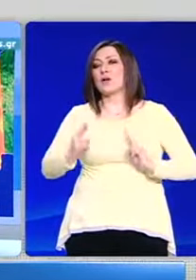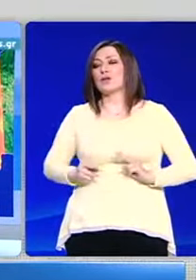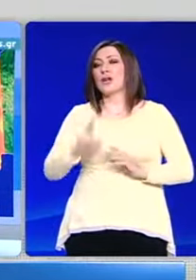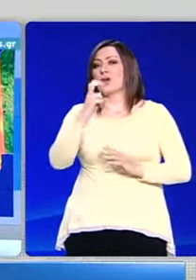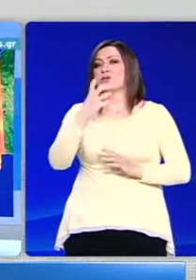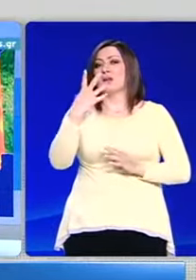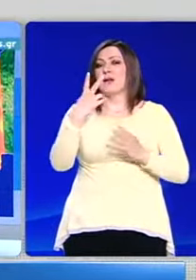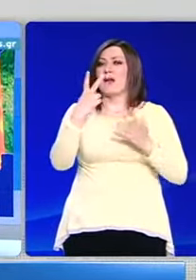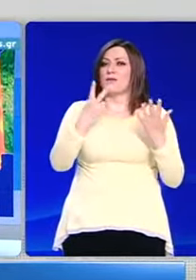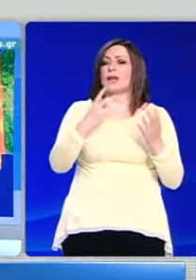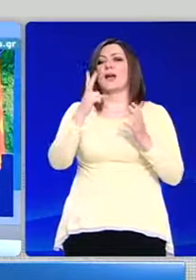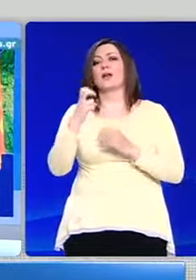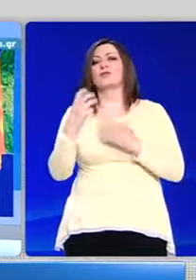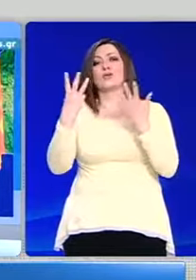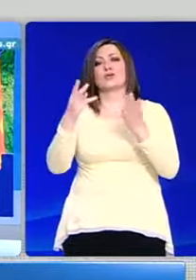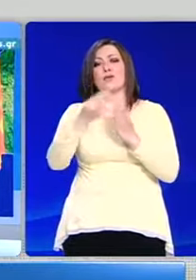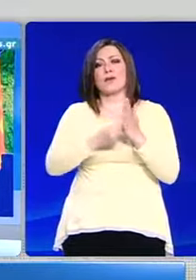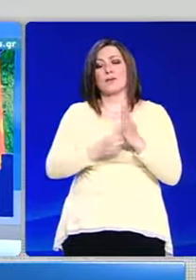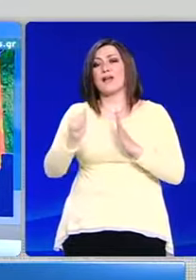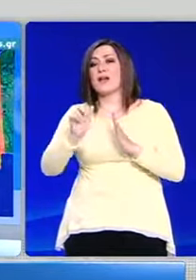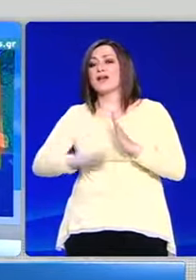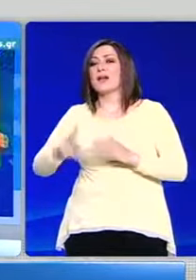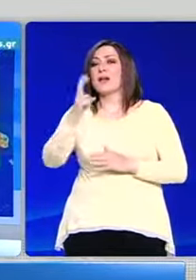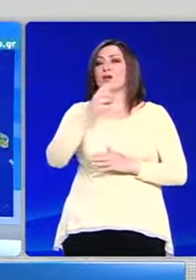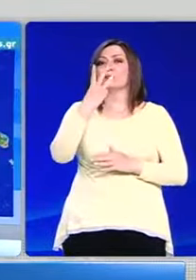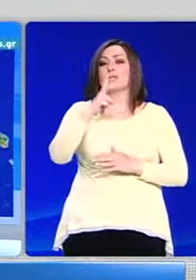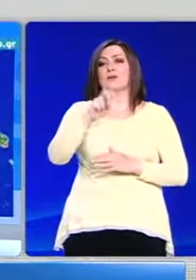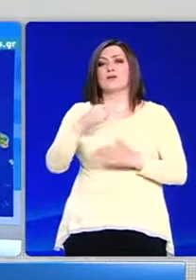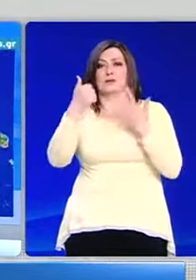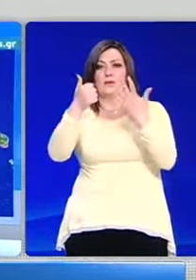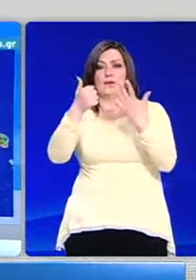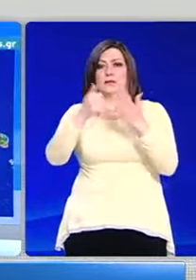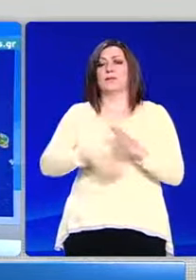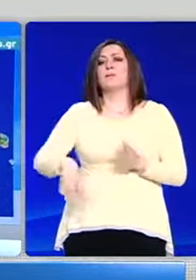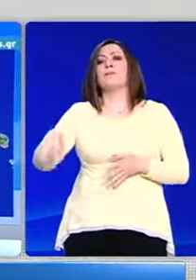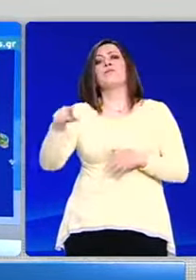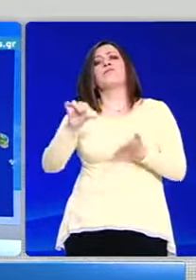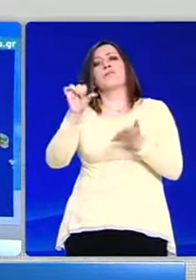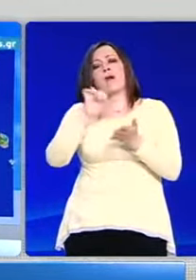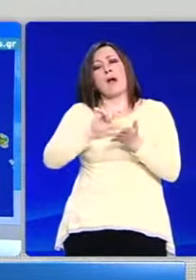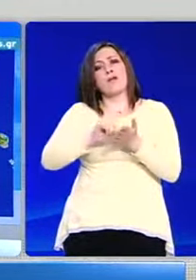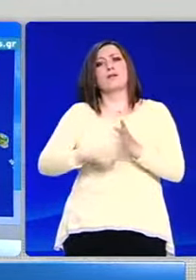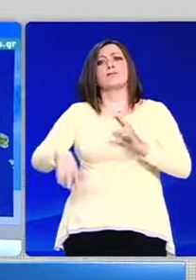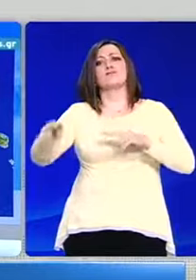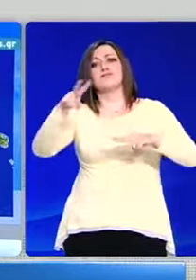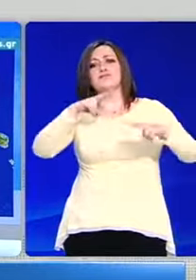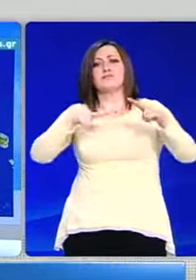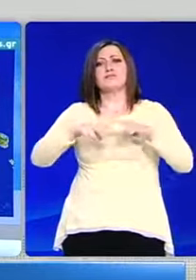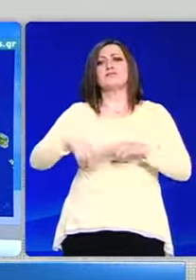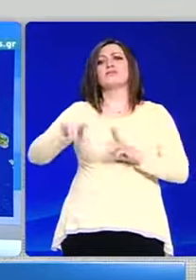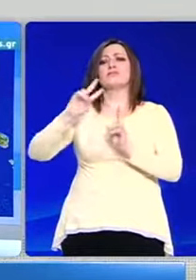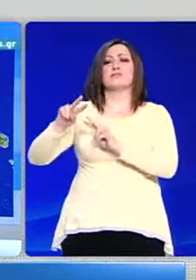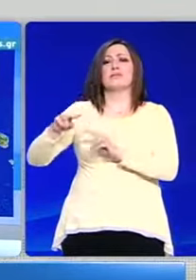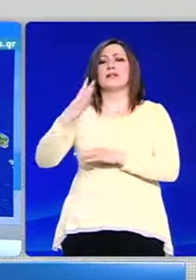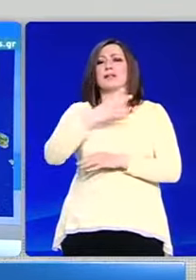27 με 28 βαθμούς και στο Αιγαίο έως 23 με 26. Στην Αττική έθριος καιρός, βόρειο η βορειοανατολική άνεμη 4